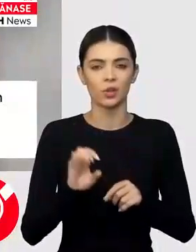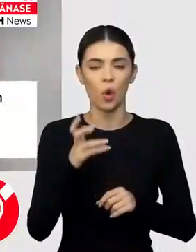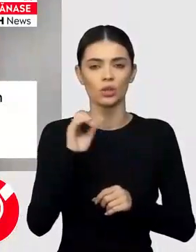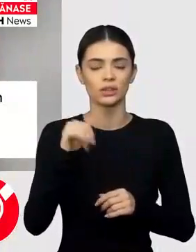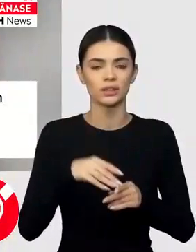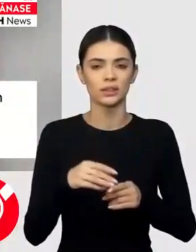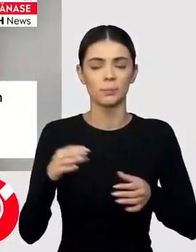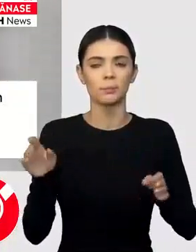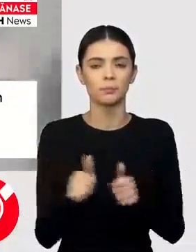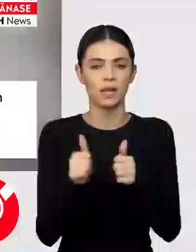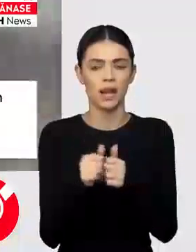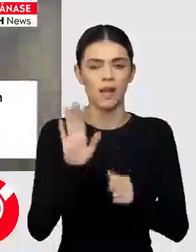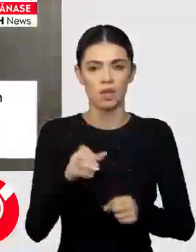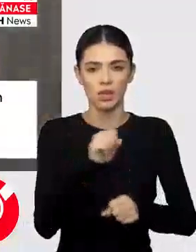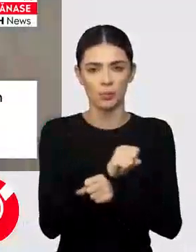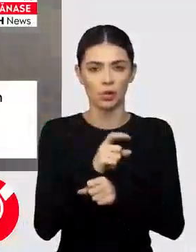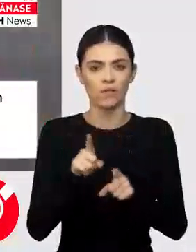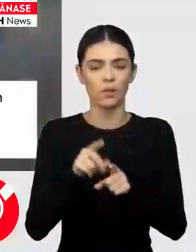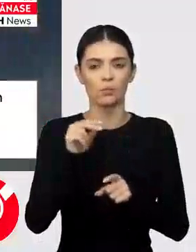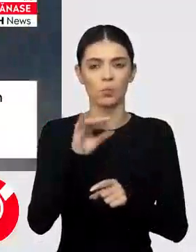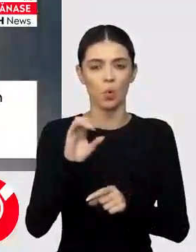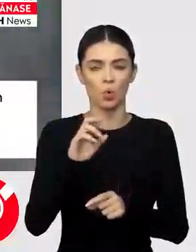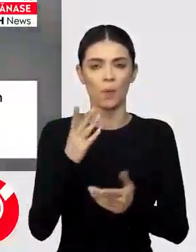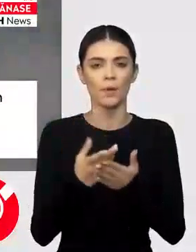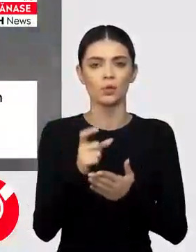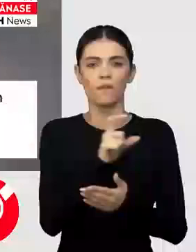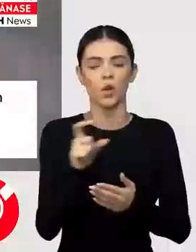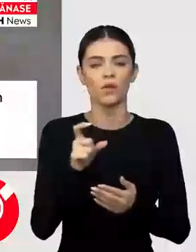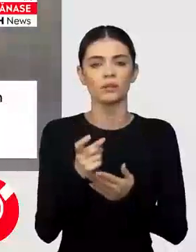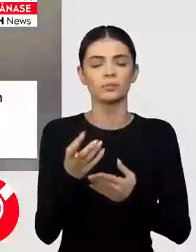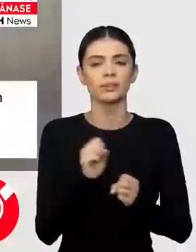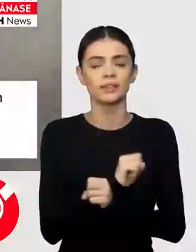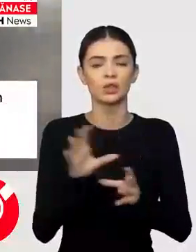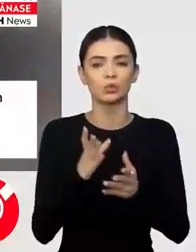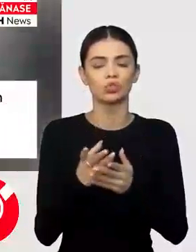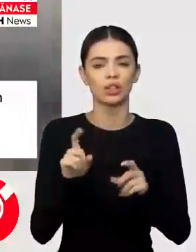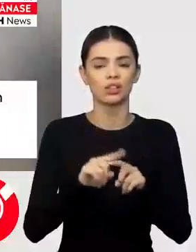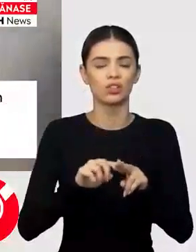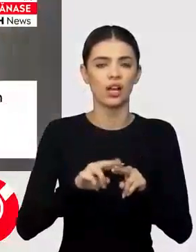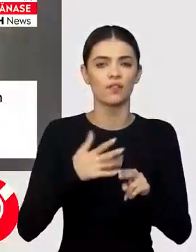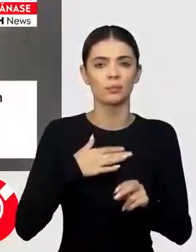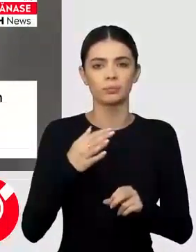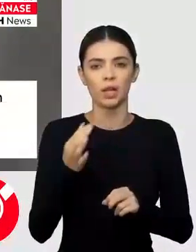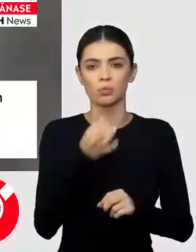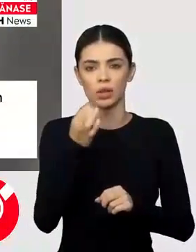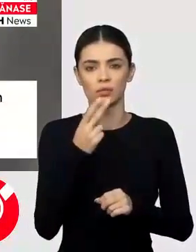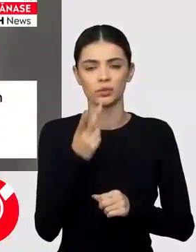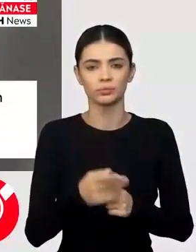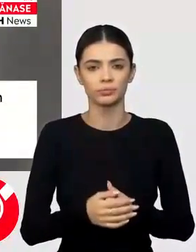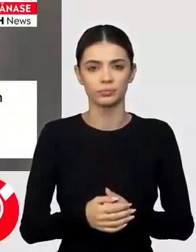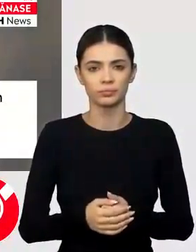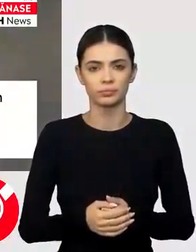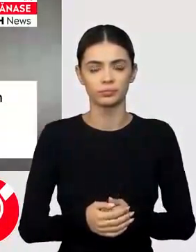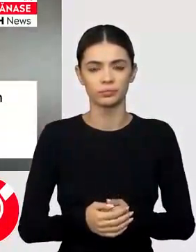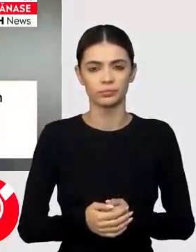asociatul său, au fost reținuți de procurori pentru infracțiunea de distrugere din culpă, care a avut ca urmare un dezastă. De